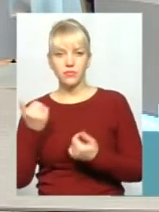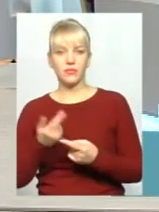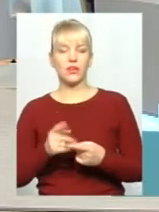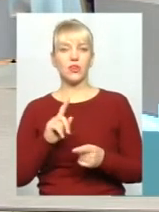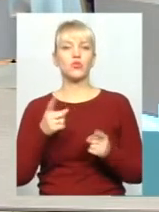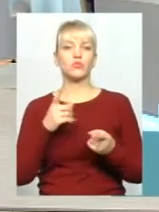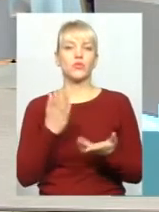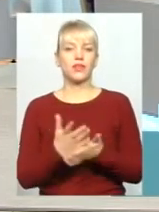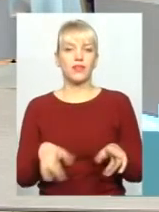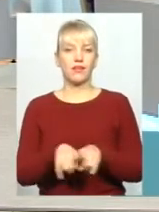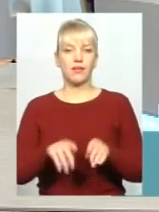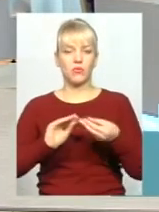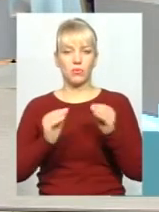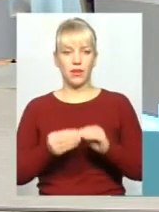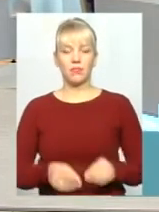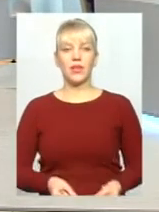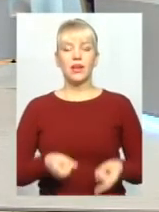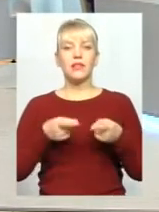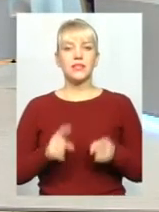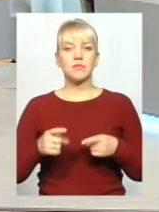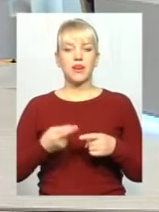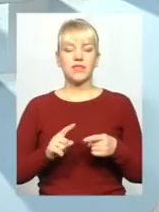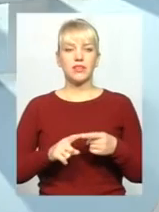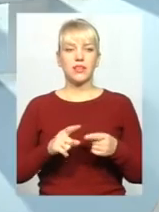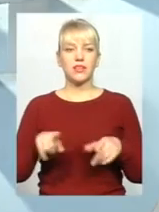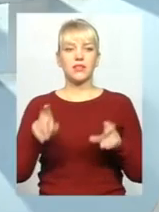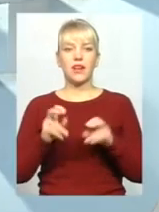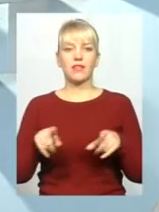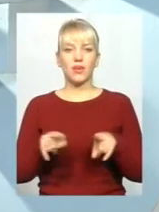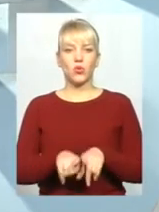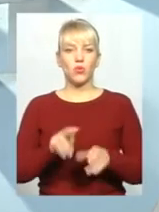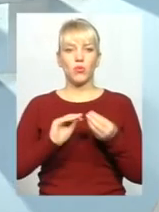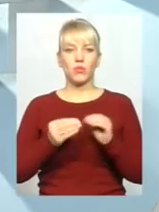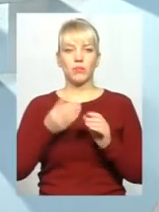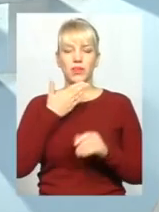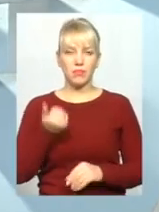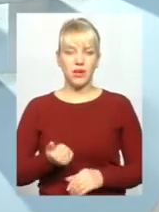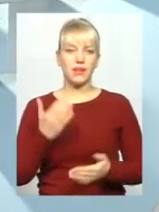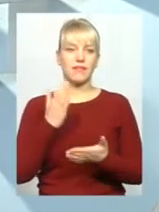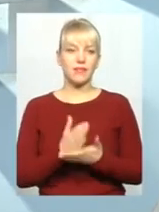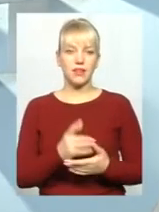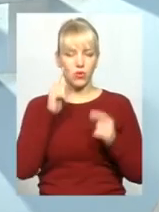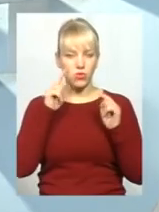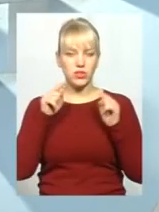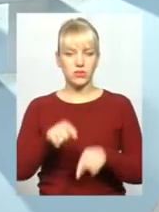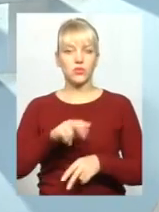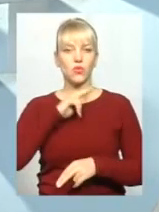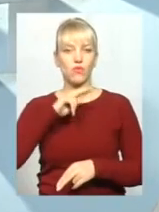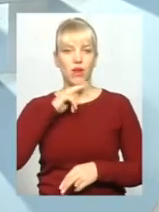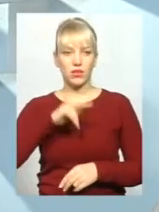є проблема? Ну, насправді, як такої проблеми немає. Просто є концентрація уваги.